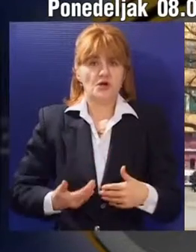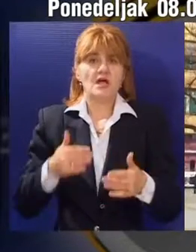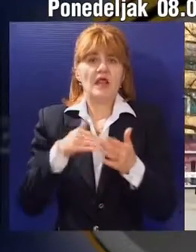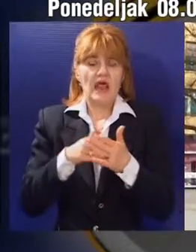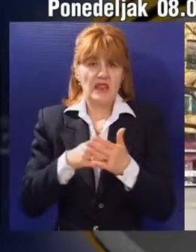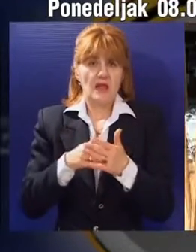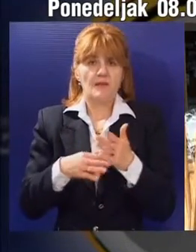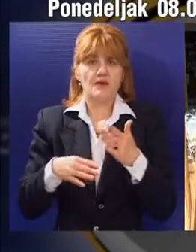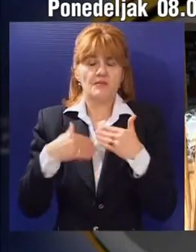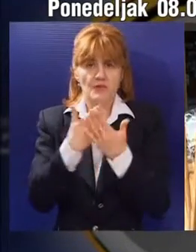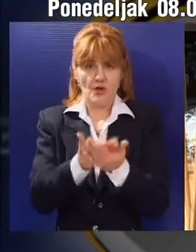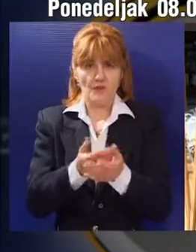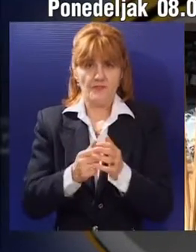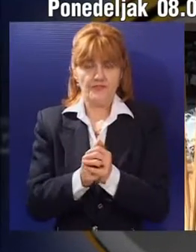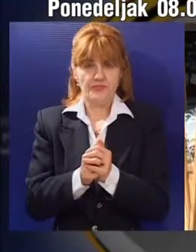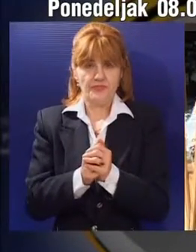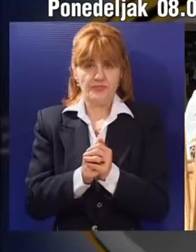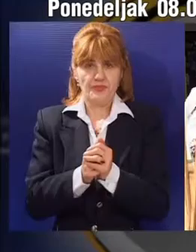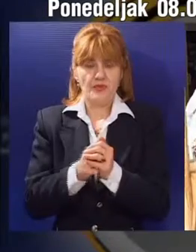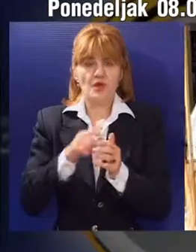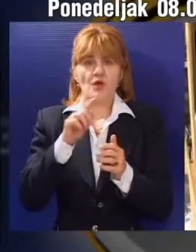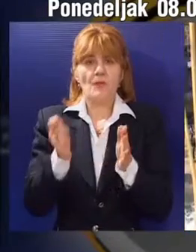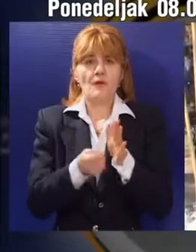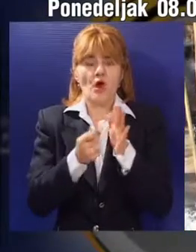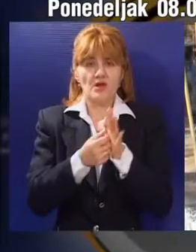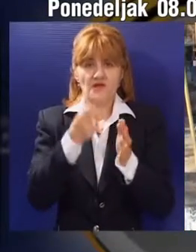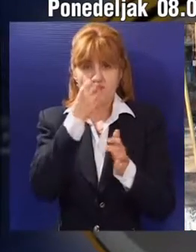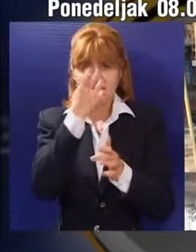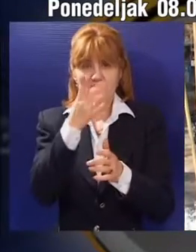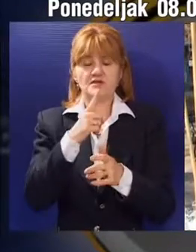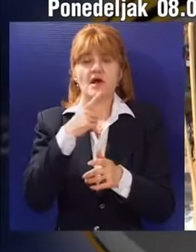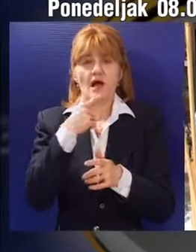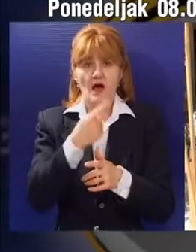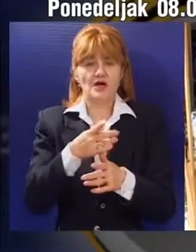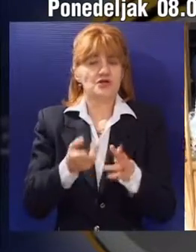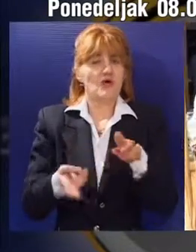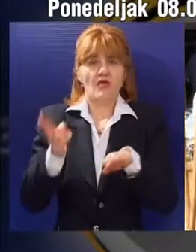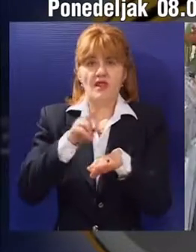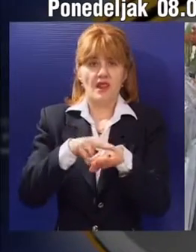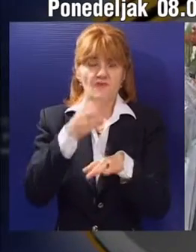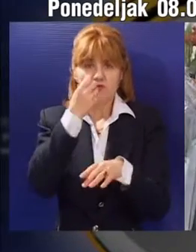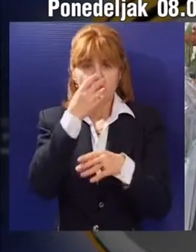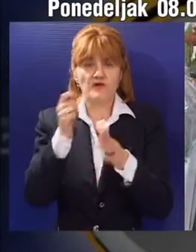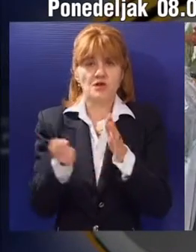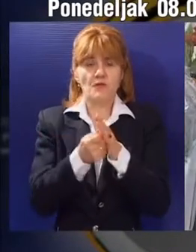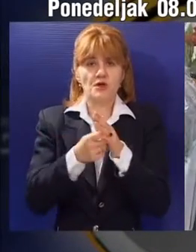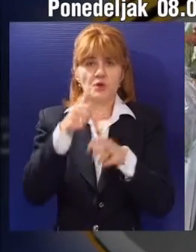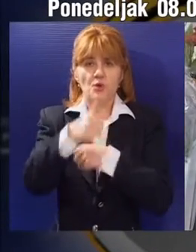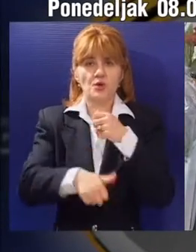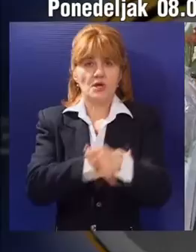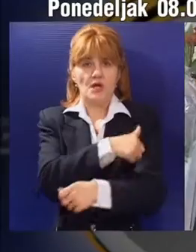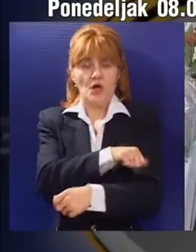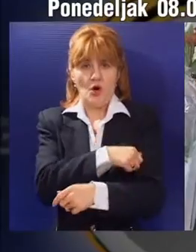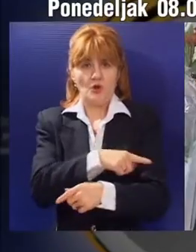ipak zaslužuju. Prodavci cveća kažu da je ovo dan kada se proda najviše cveća u toku cele godine.